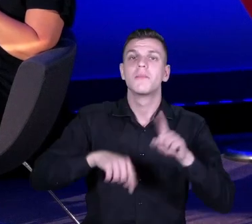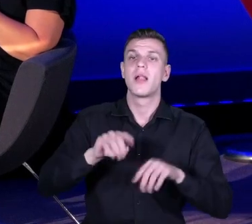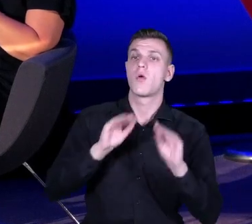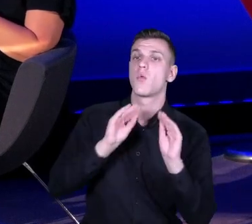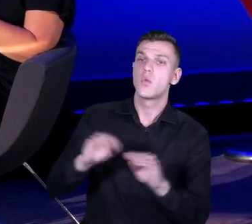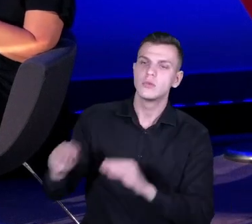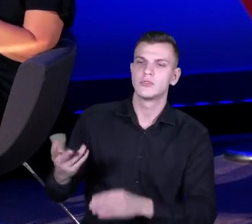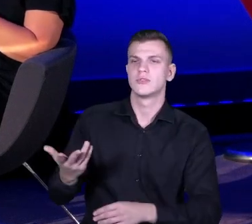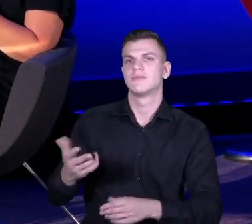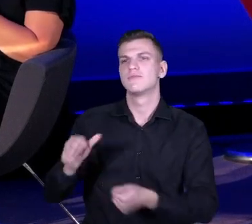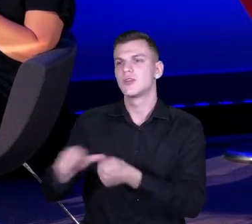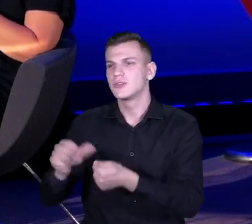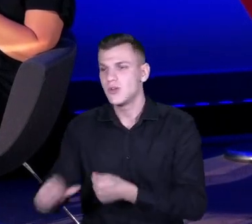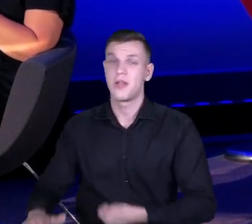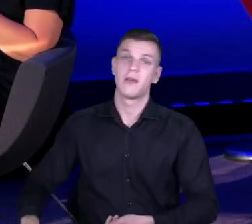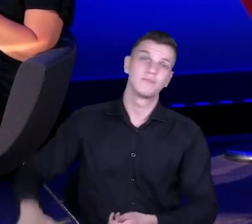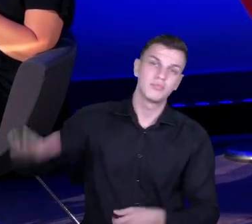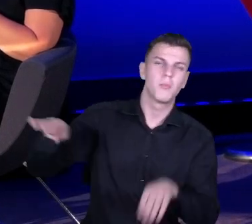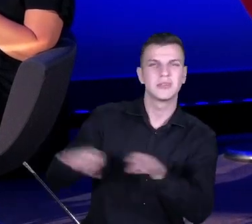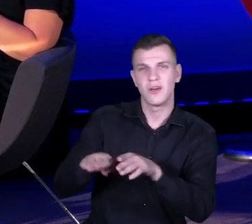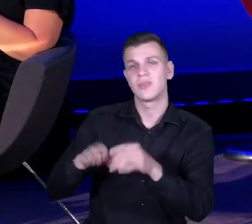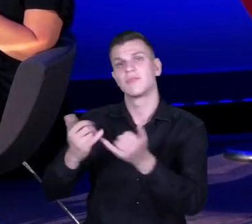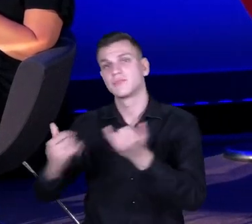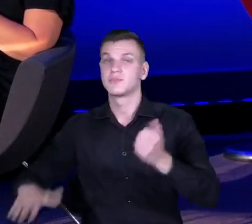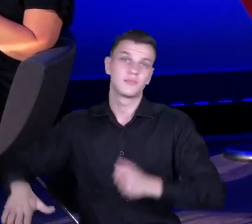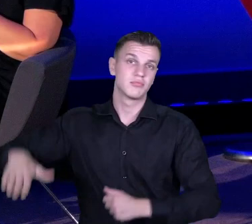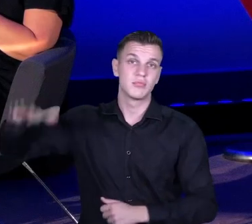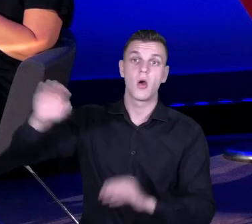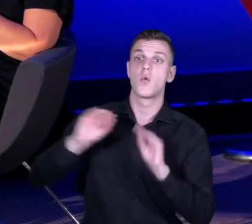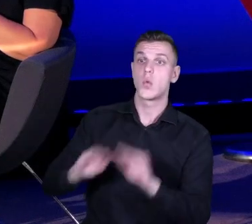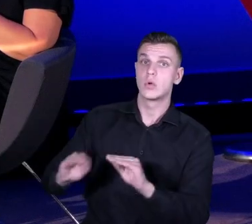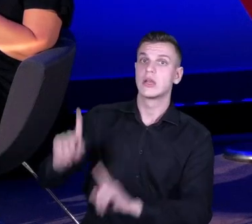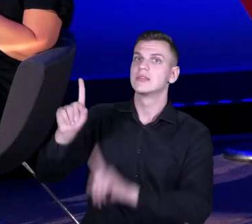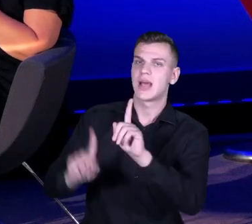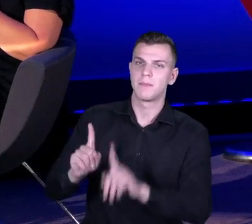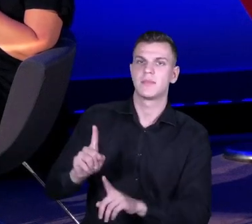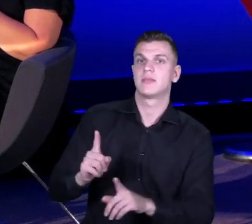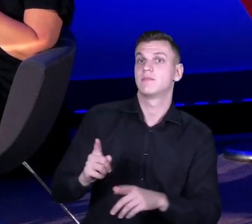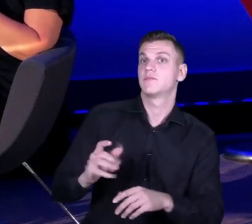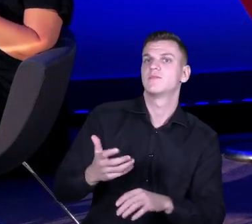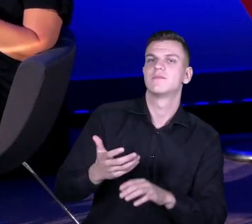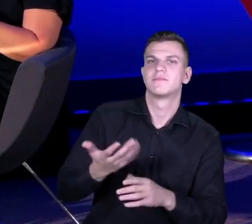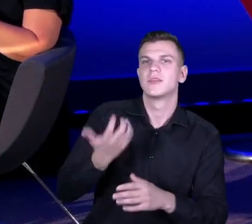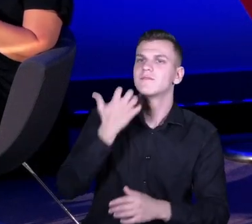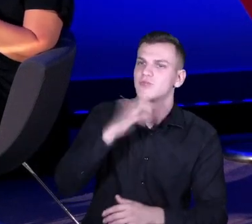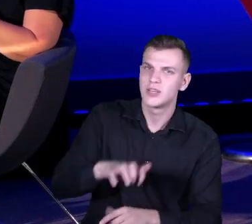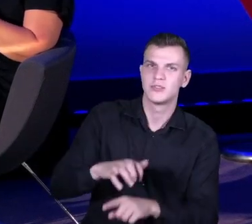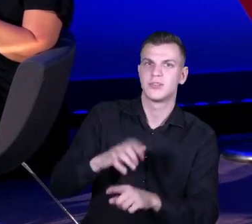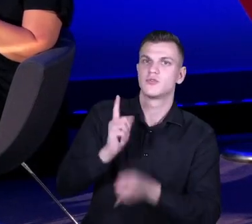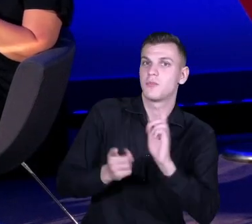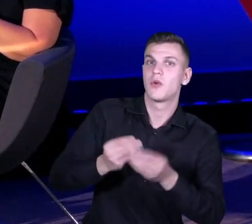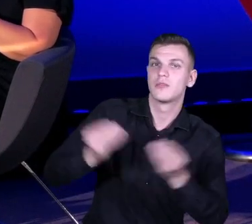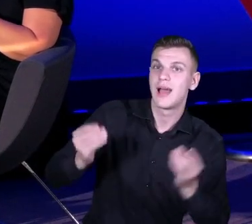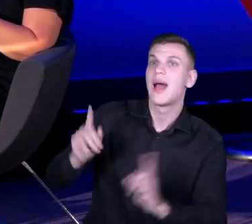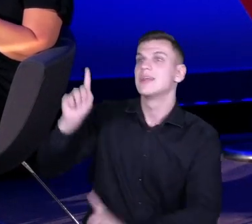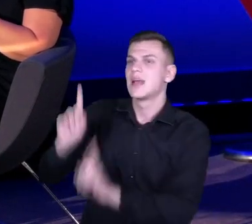wczesnoszkolnej czy nawet starsze dzieciaki, na niektórych trzeba trochę poczekać, innym trzeba pozwolić na to,